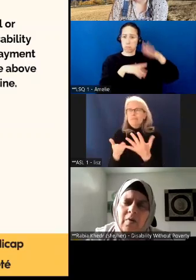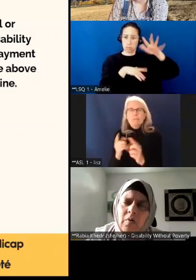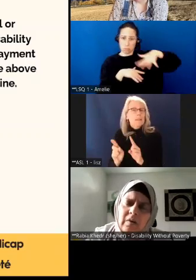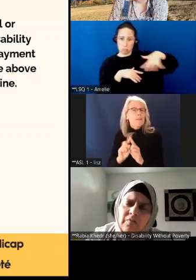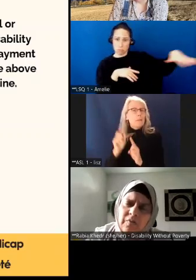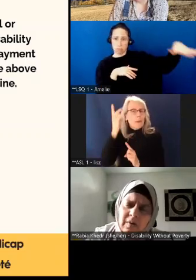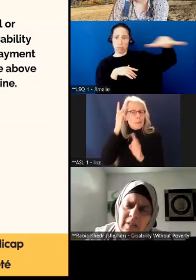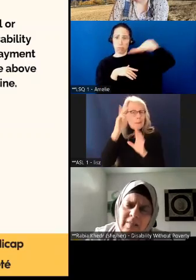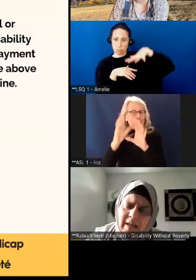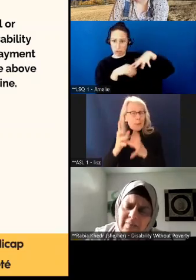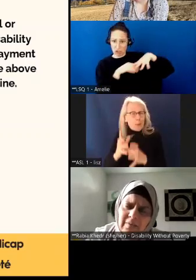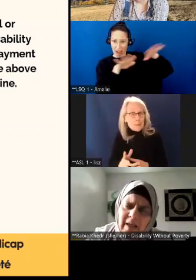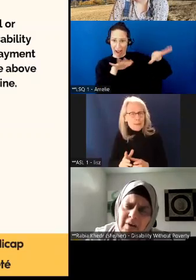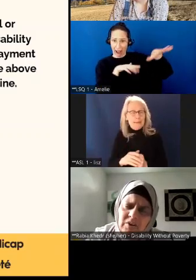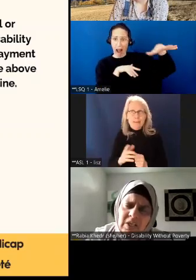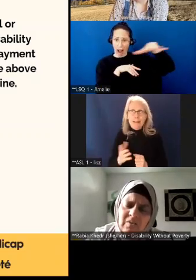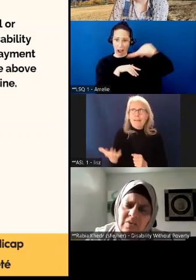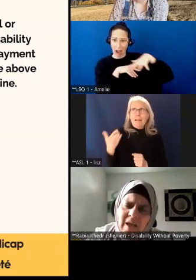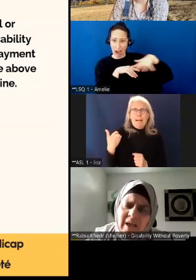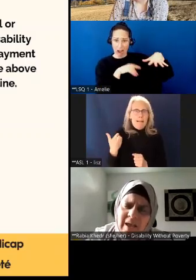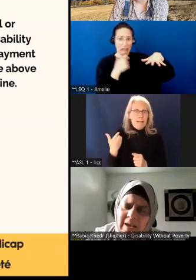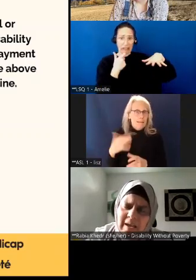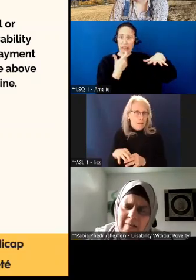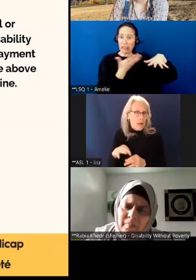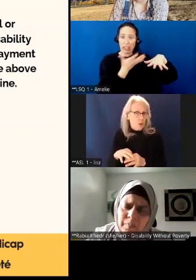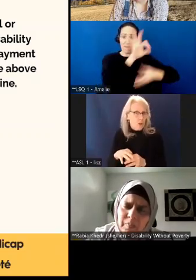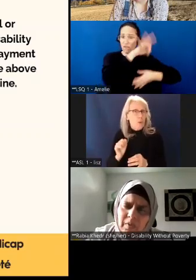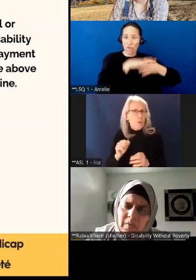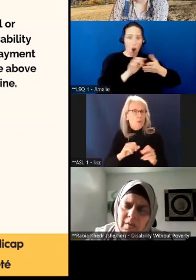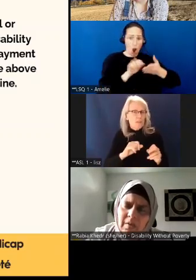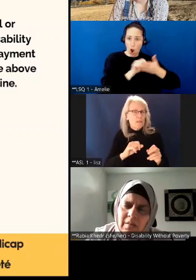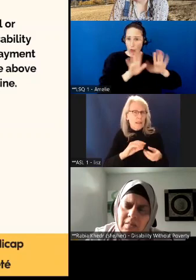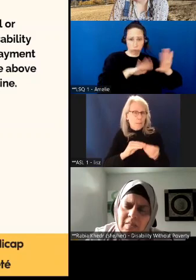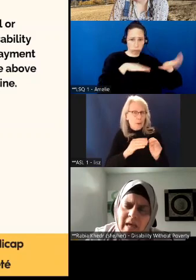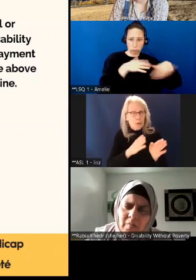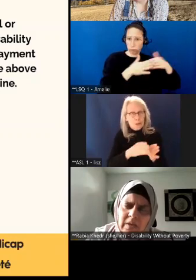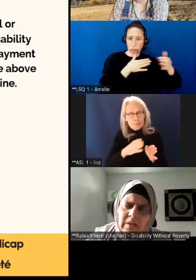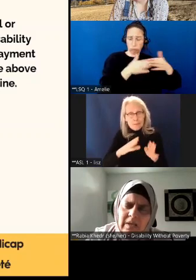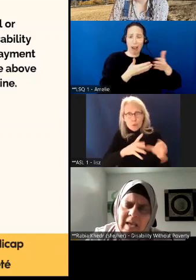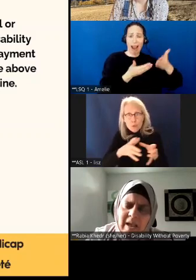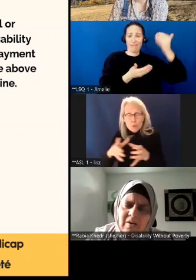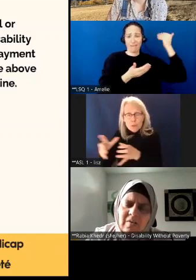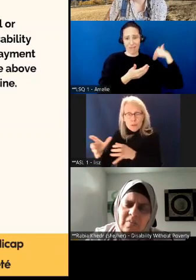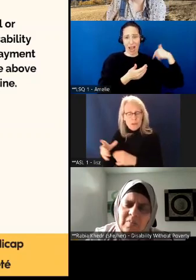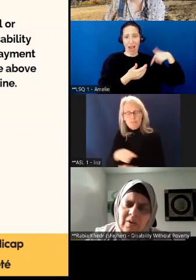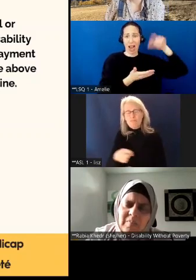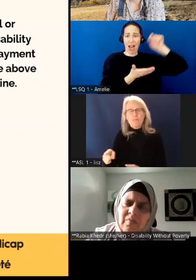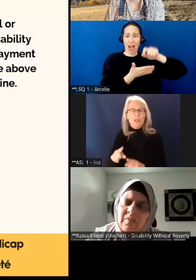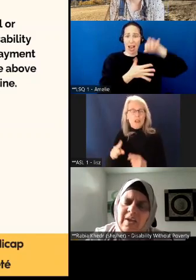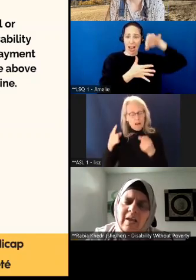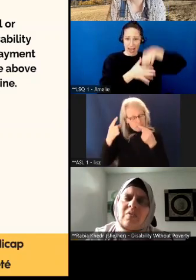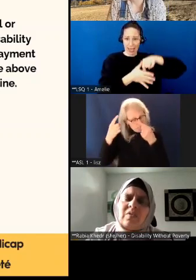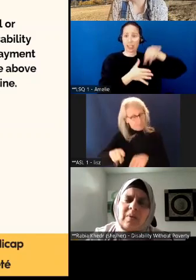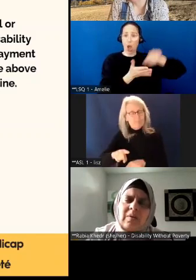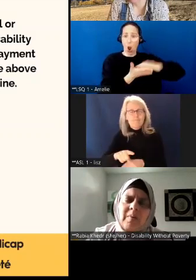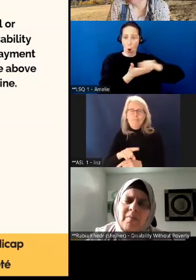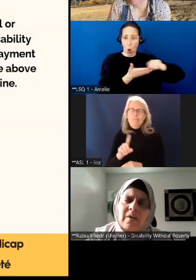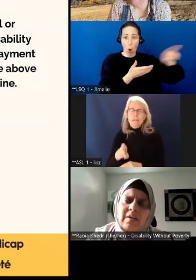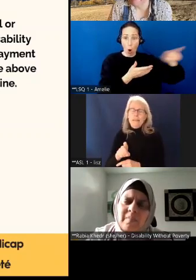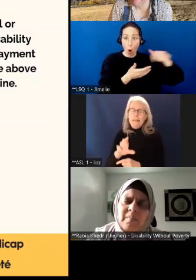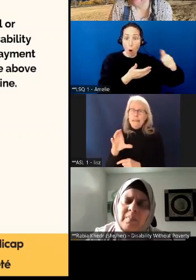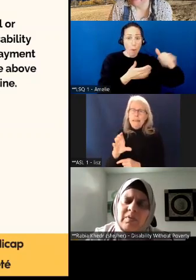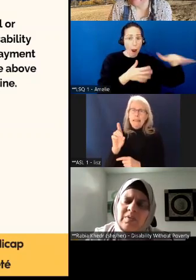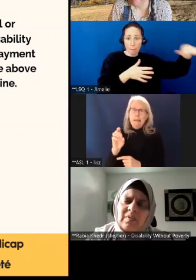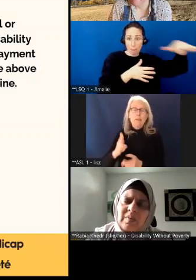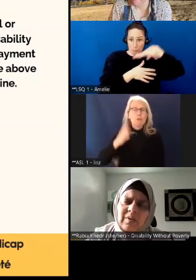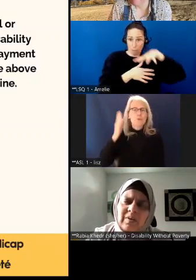pour qui ils ont voté lors de l'élection précédente, ont déclaré que nous